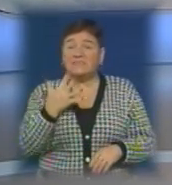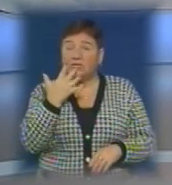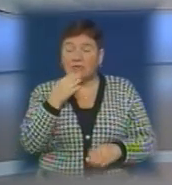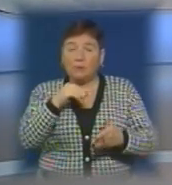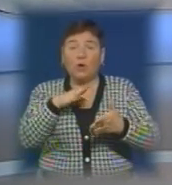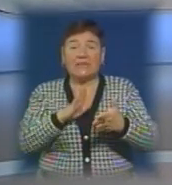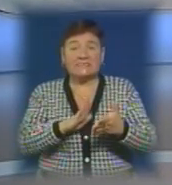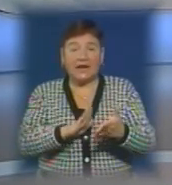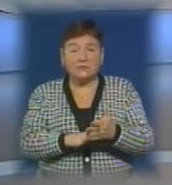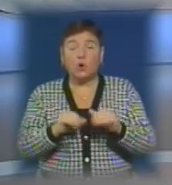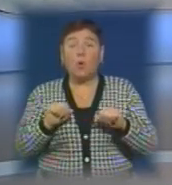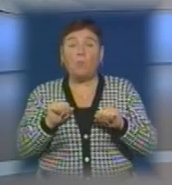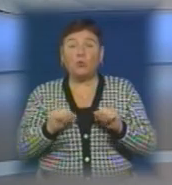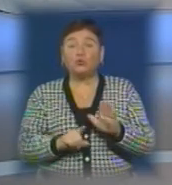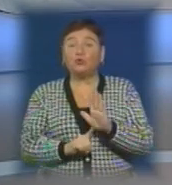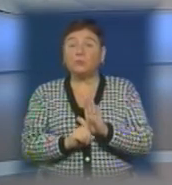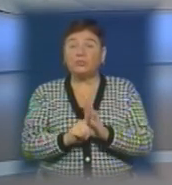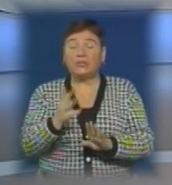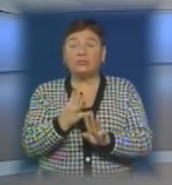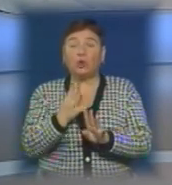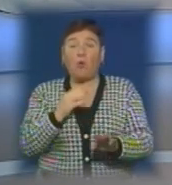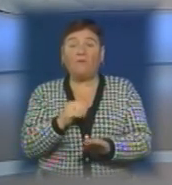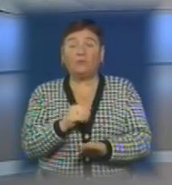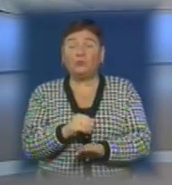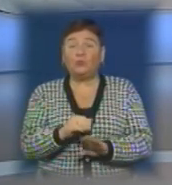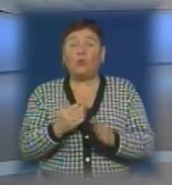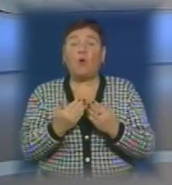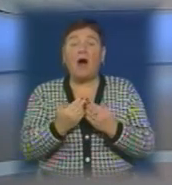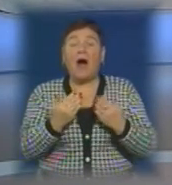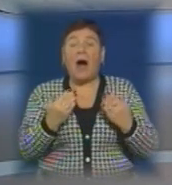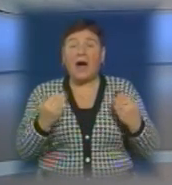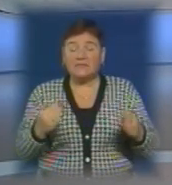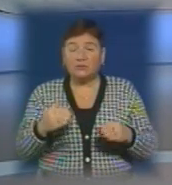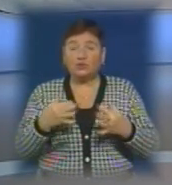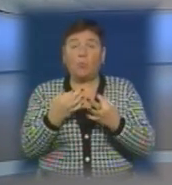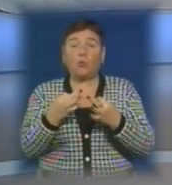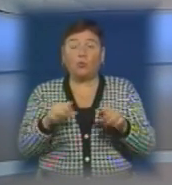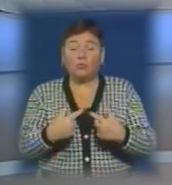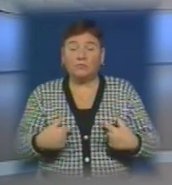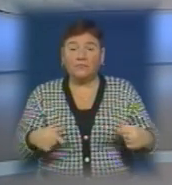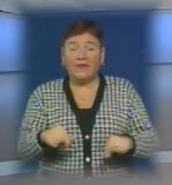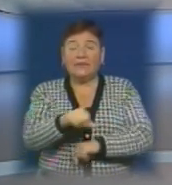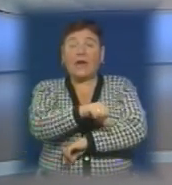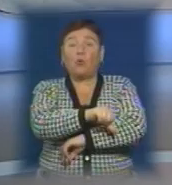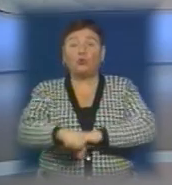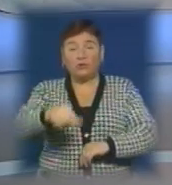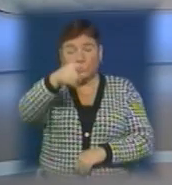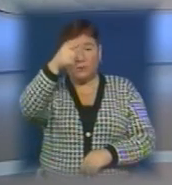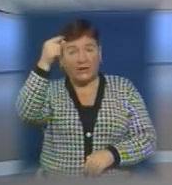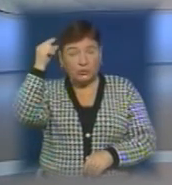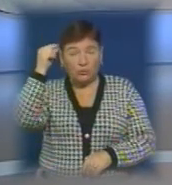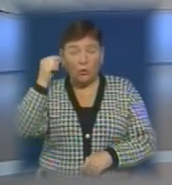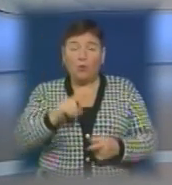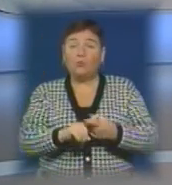реєстрацією можуть розпочати чергову акцію з блокування дороги, що веде до пункту пропуску Ужгород на кордоні зі Словаччиною.